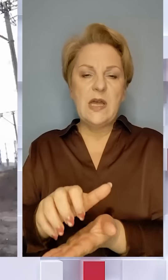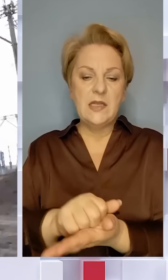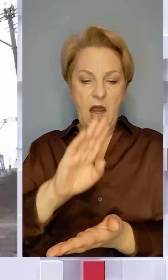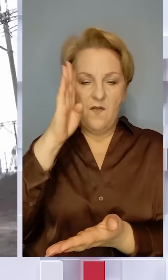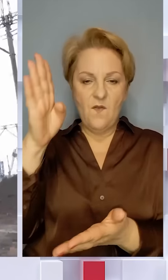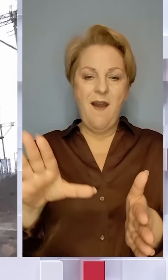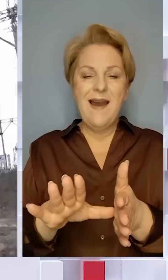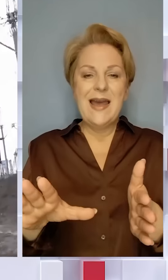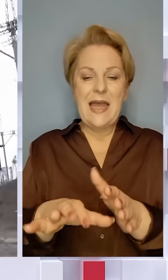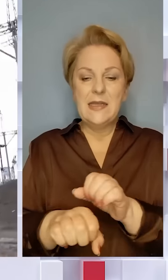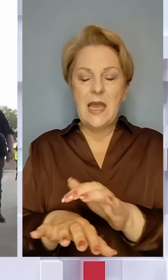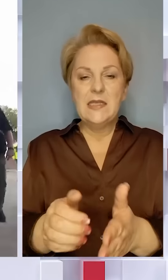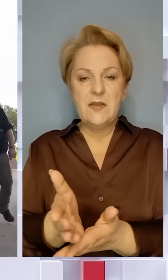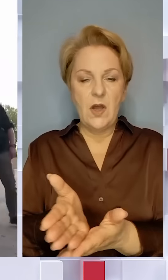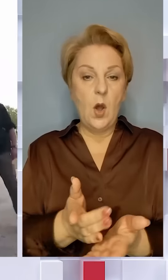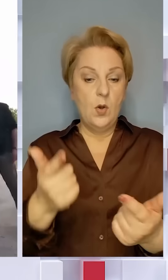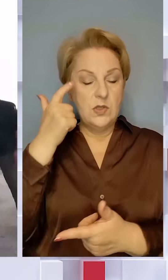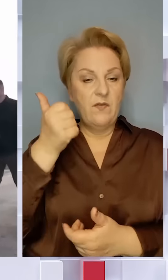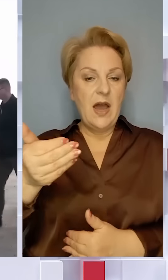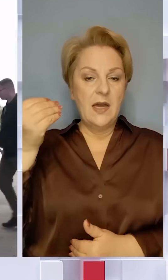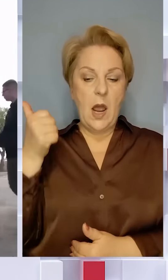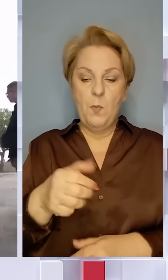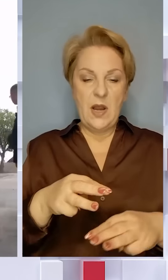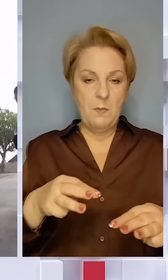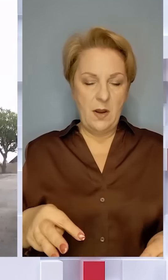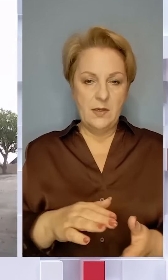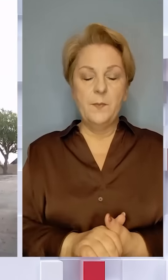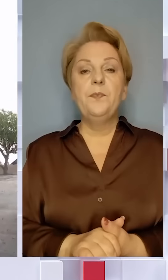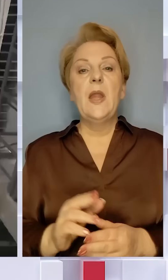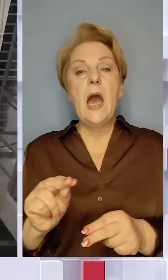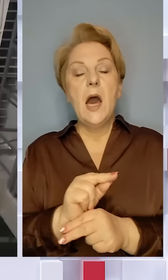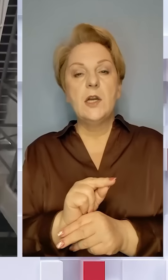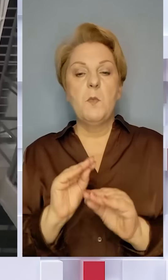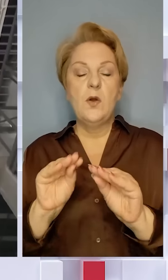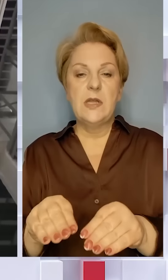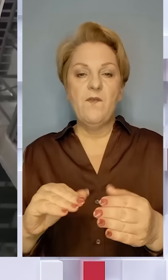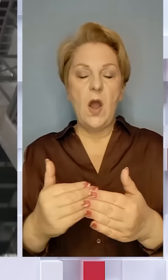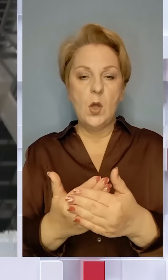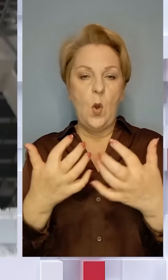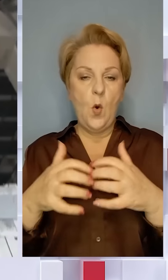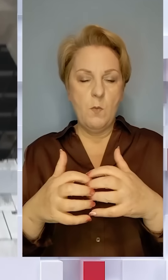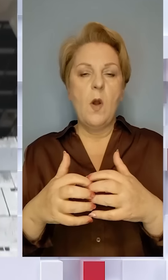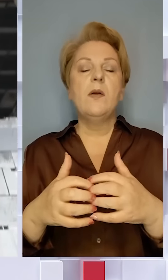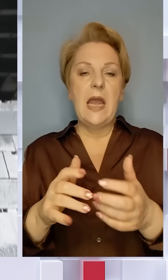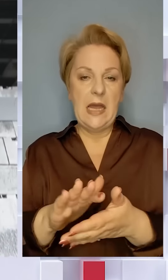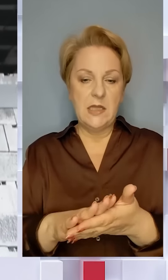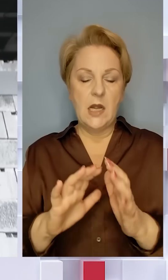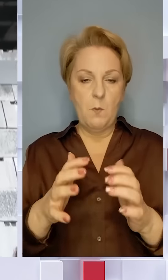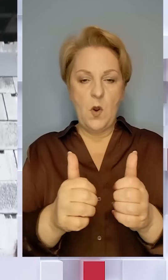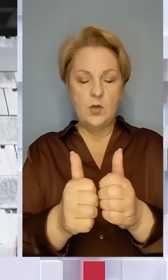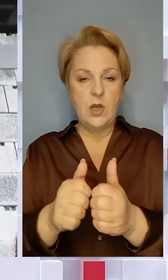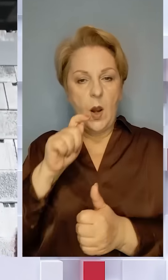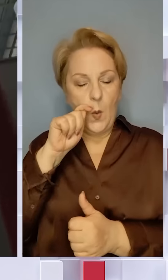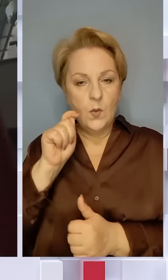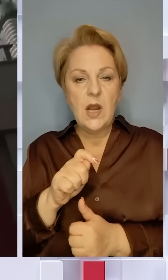ворогом енергетичної інфраструктури, заявив раніше прем'єр Денис Шмигаль. Ремонт і встановлення нового обладнання триває. Міжнародні партнери